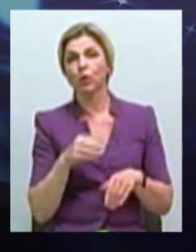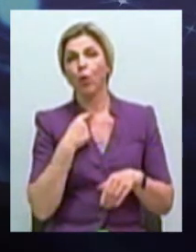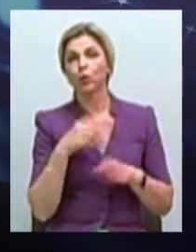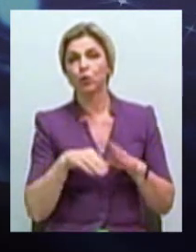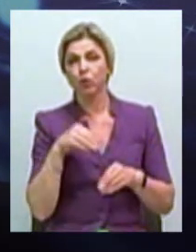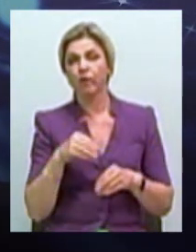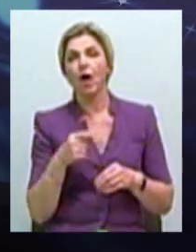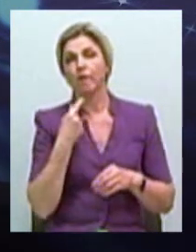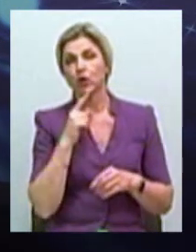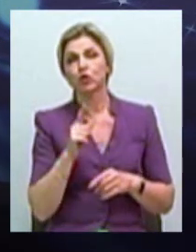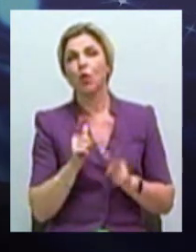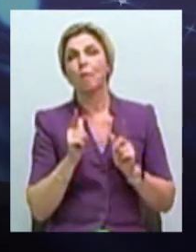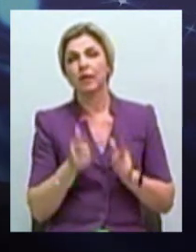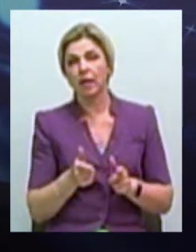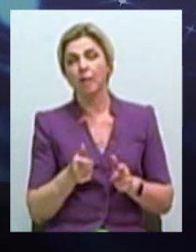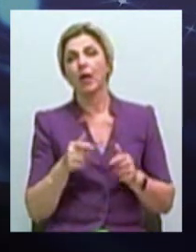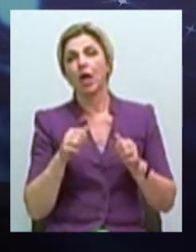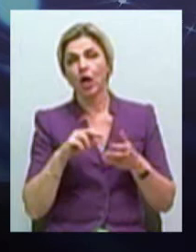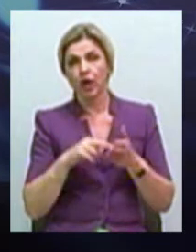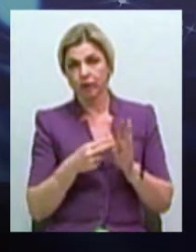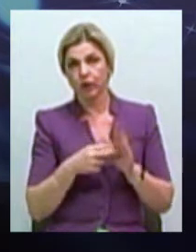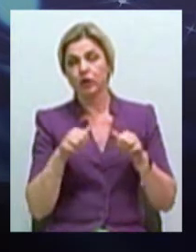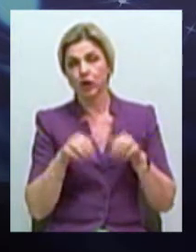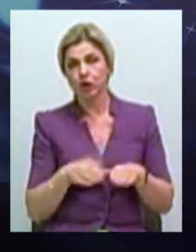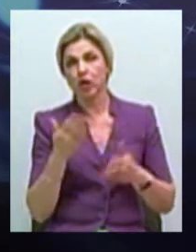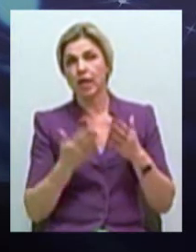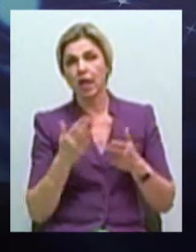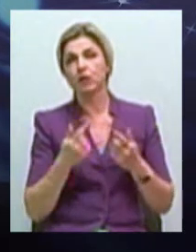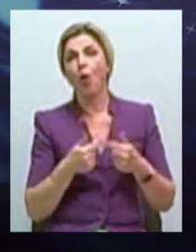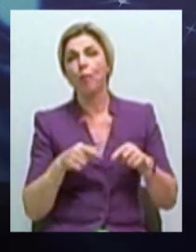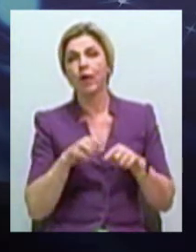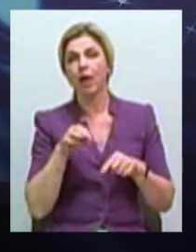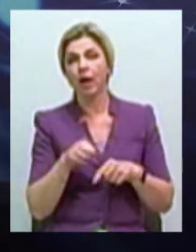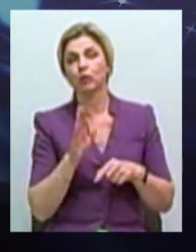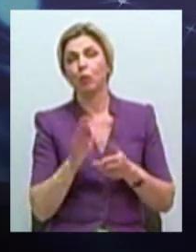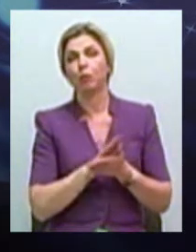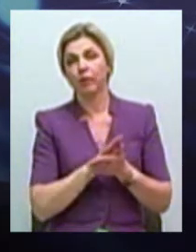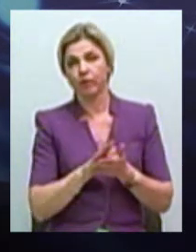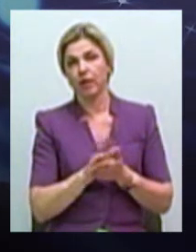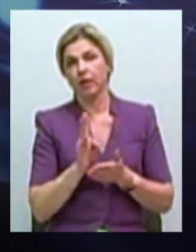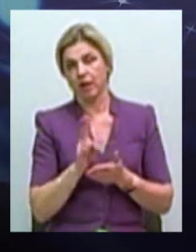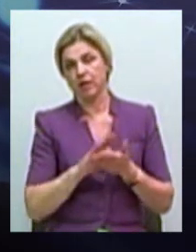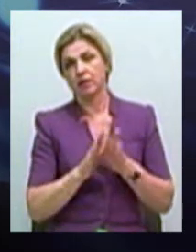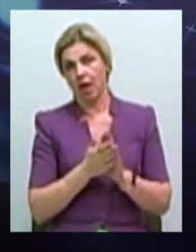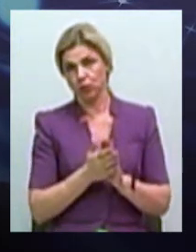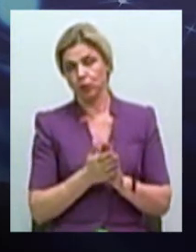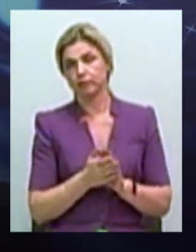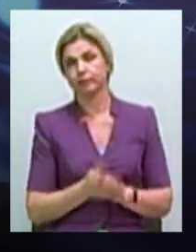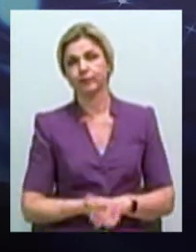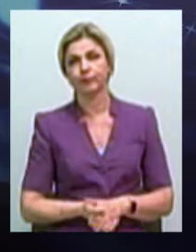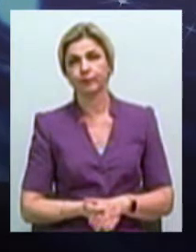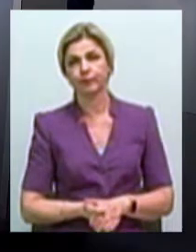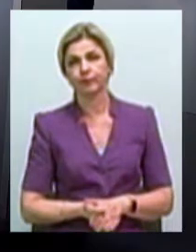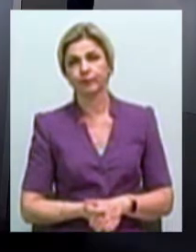підтримає проєкт рішення тільки за умови, якщо об'єкт буде приведено до належного стану. Кінець цитати.